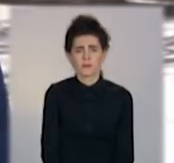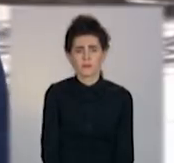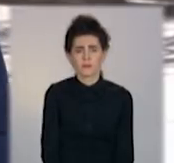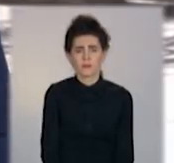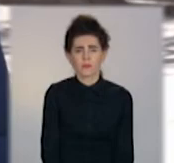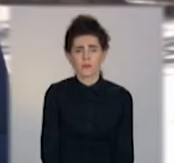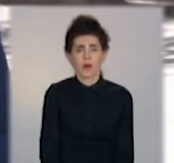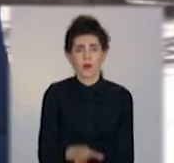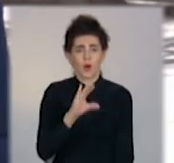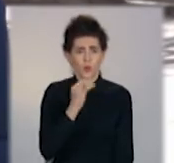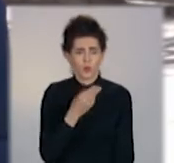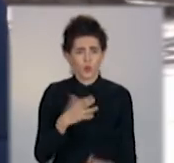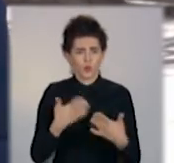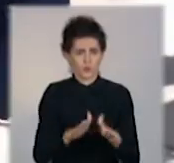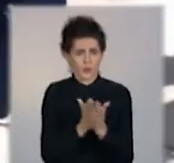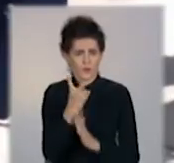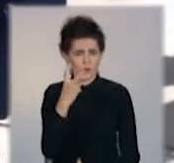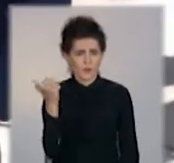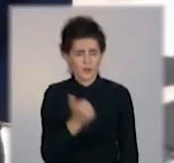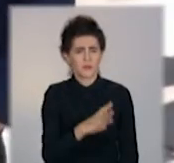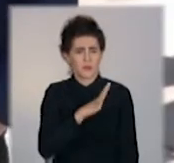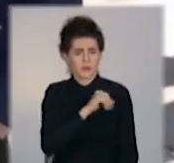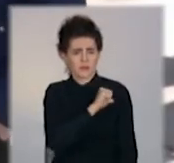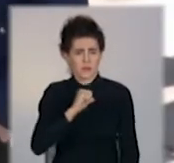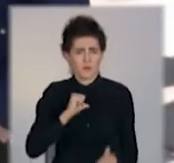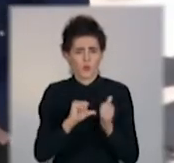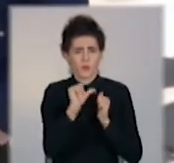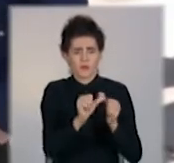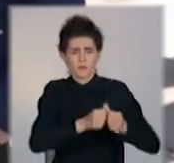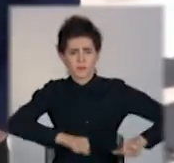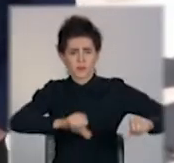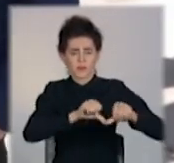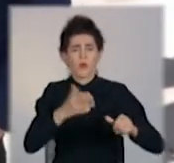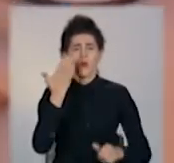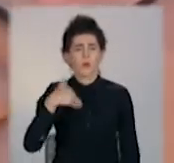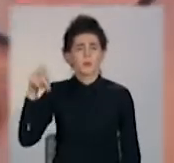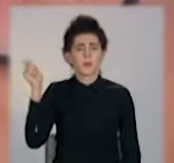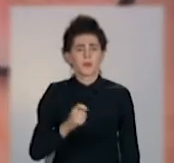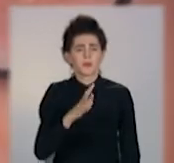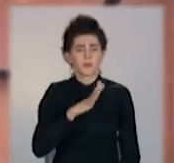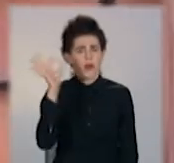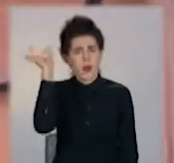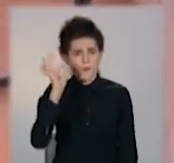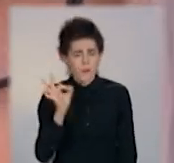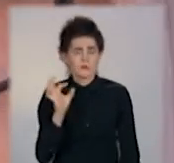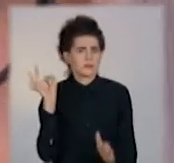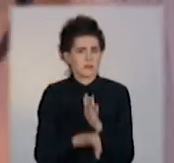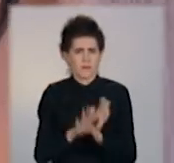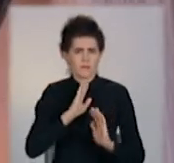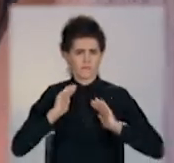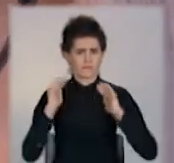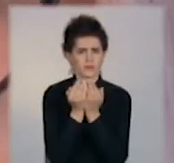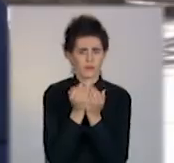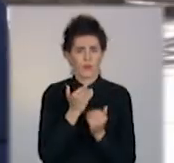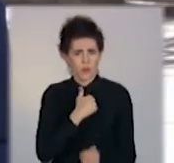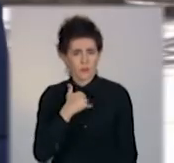Юлія більше двох тижнів була на самоізоляції. Пішла на це, як тільки повернулася із Німеччини. Хотіла навіть зробити тест